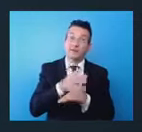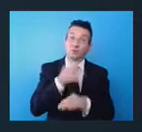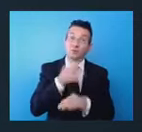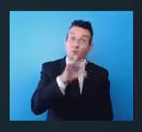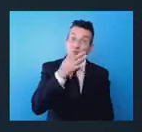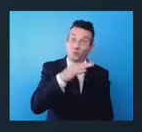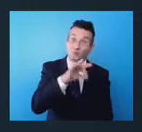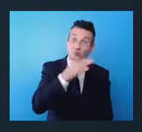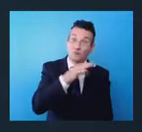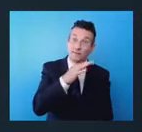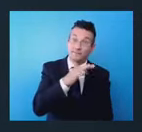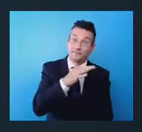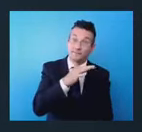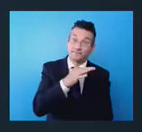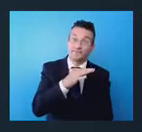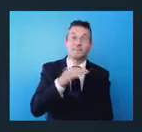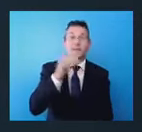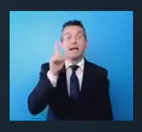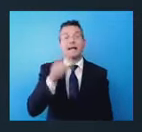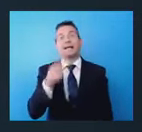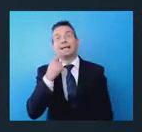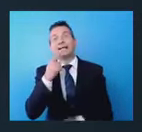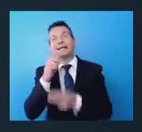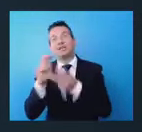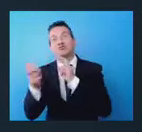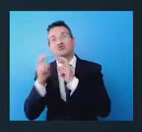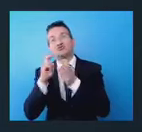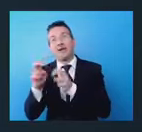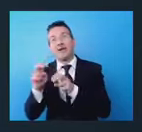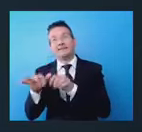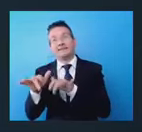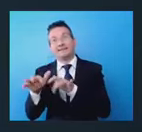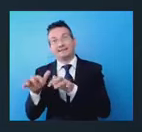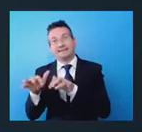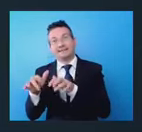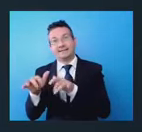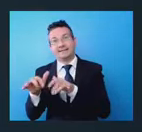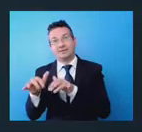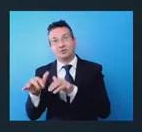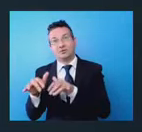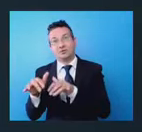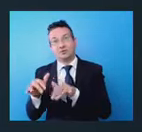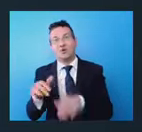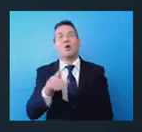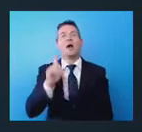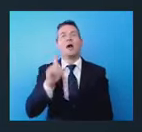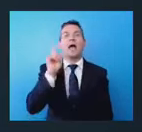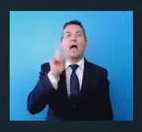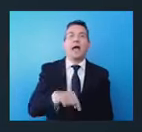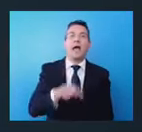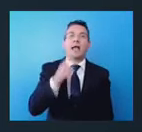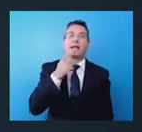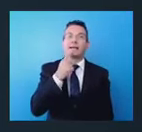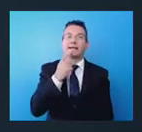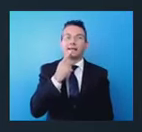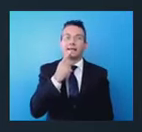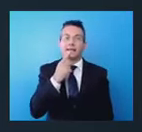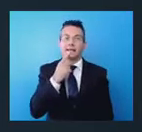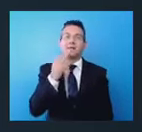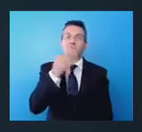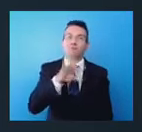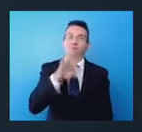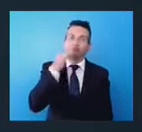sia quelli che hanno scritto sulla chat, sia i contributi strutturati che sono già